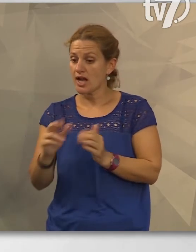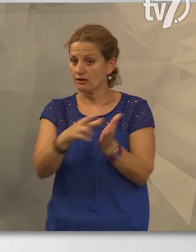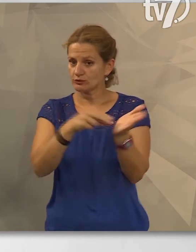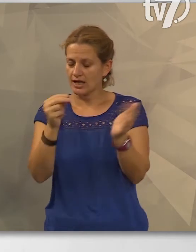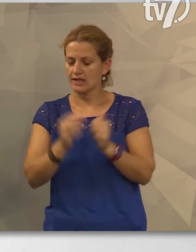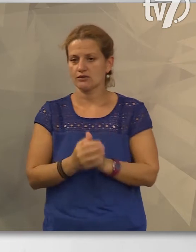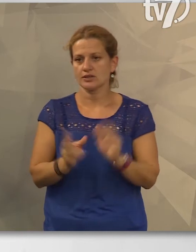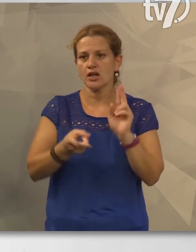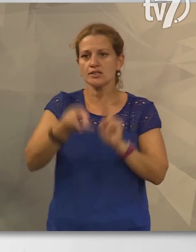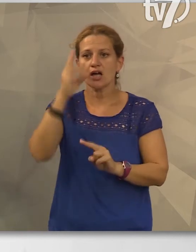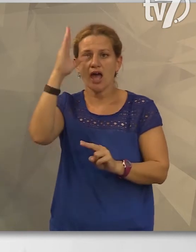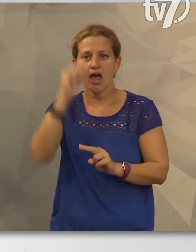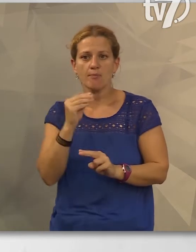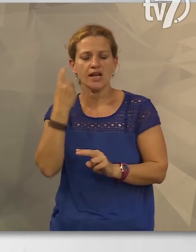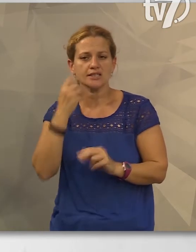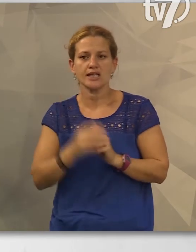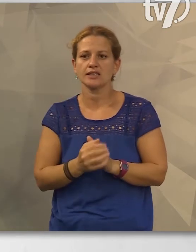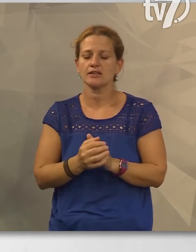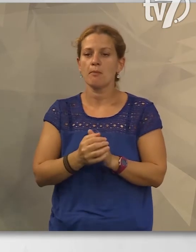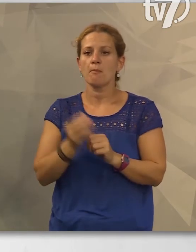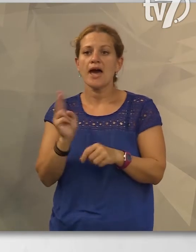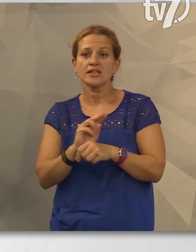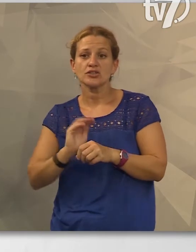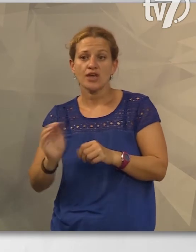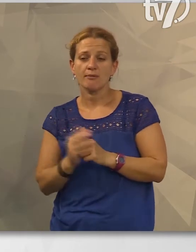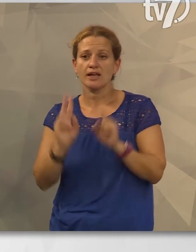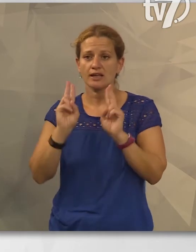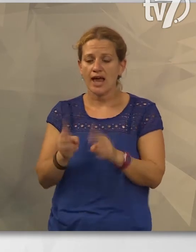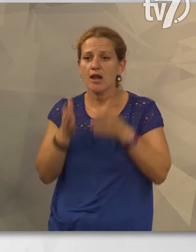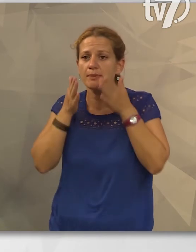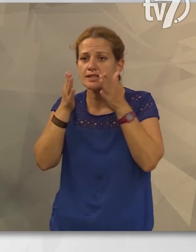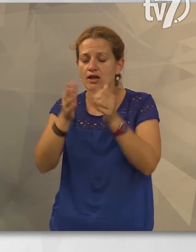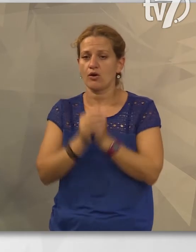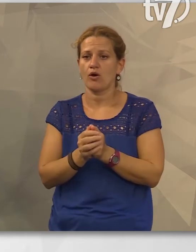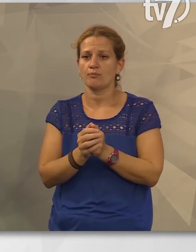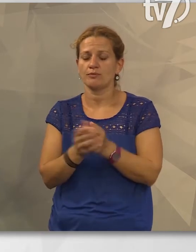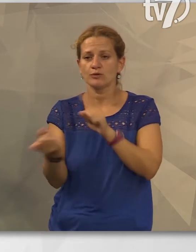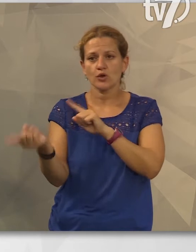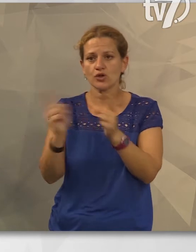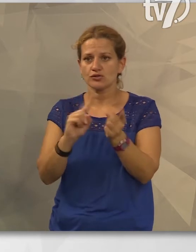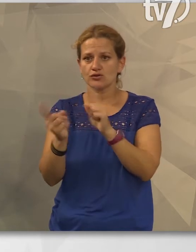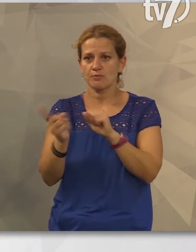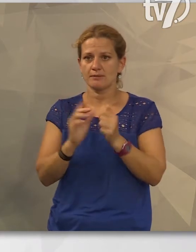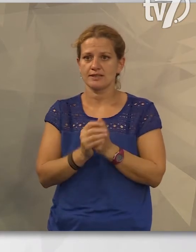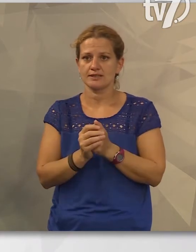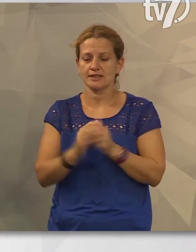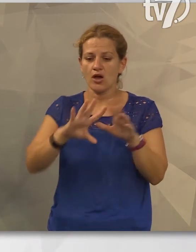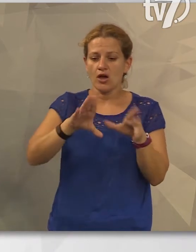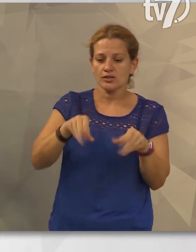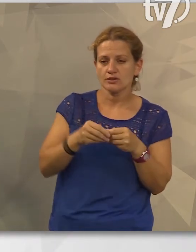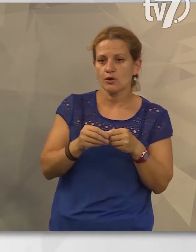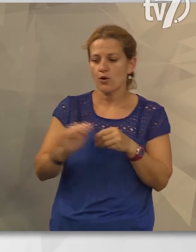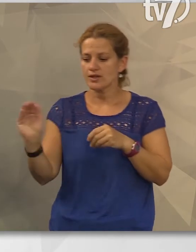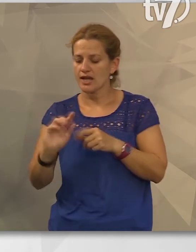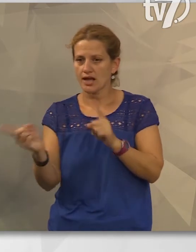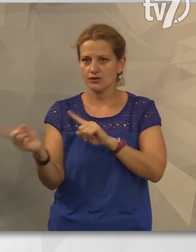A szakemberek szerint szükséges már kisgyermekkorban kialakítani a bizalmat és a kölcsönös párbeszédet a szülő és a gyerek